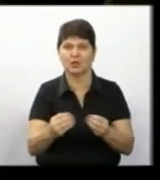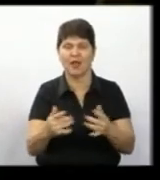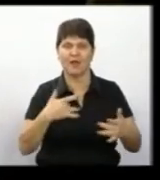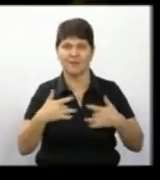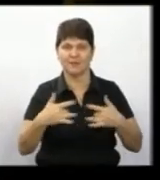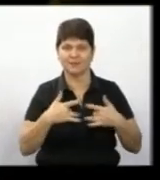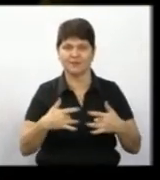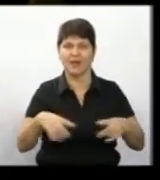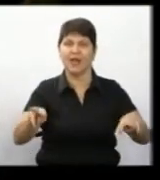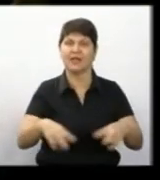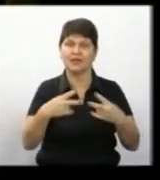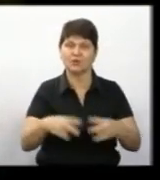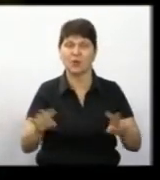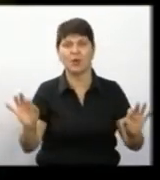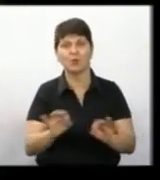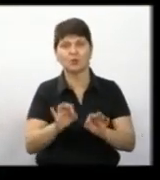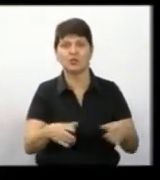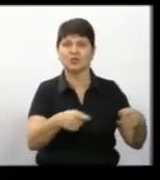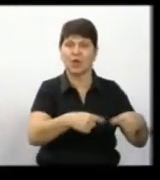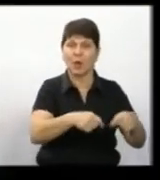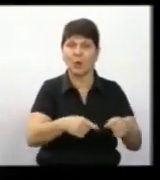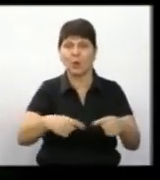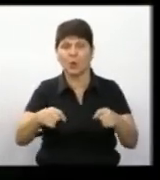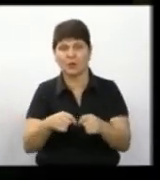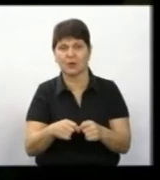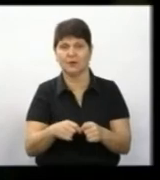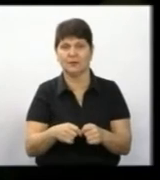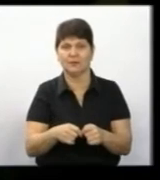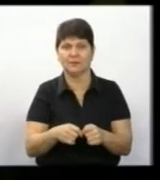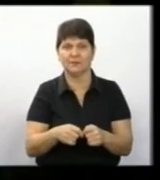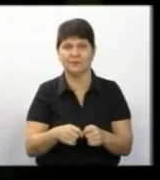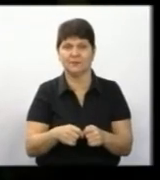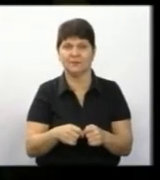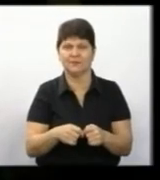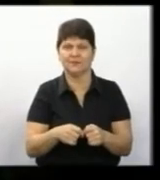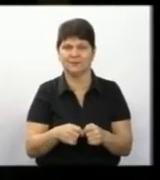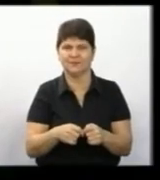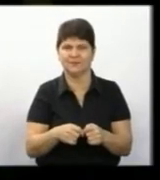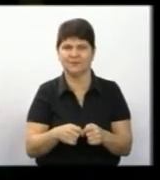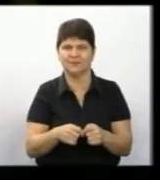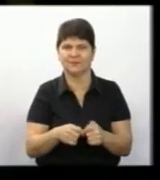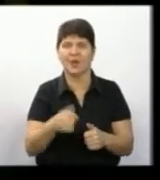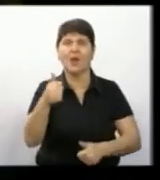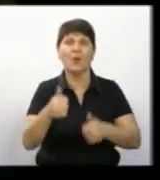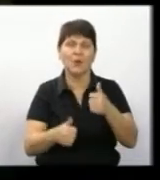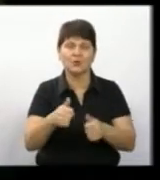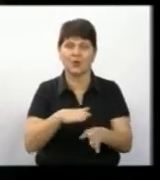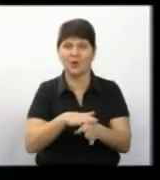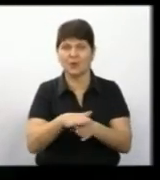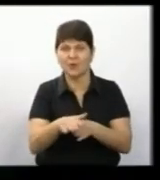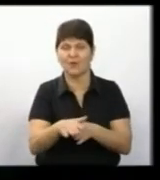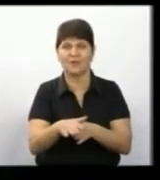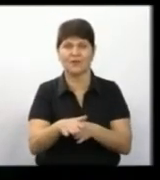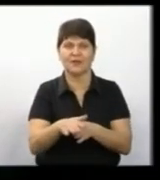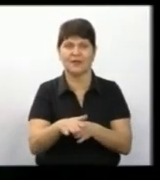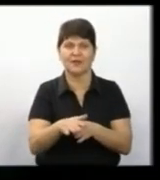танцюристи, музичні гуртиниці, проводили свої самові конкурси, фестивалі.